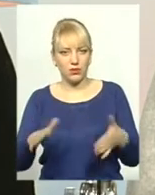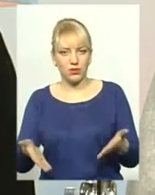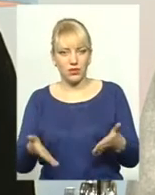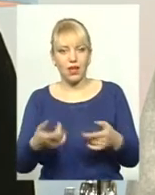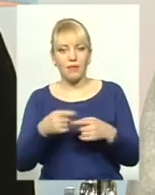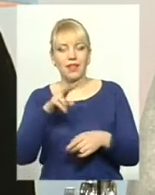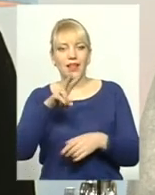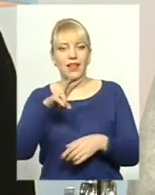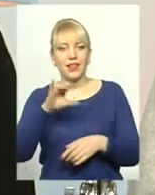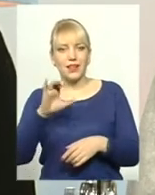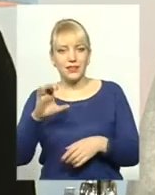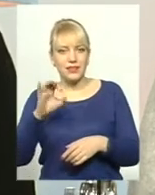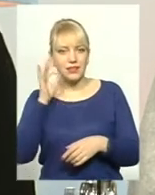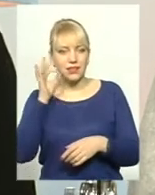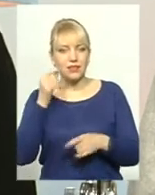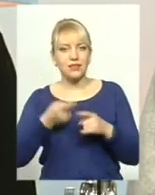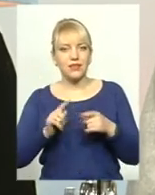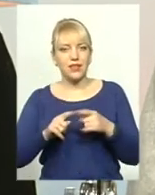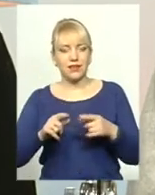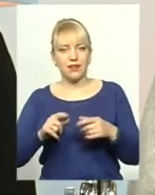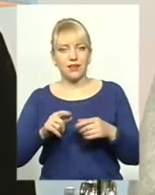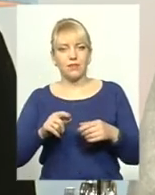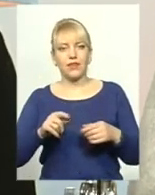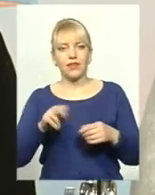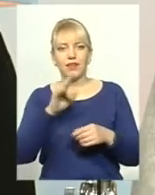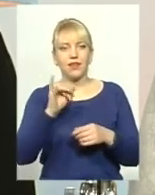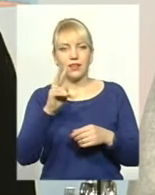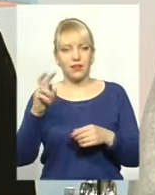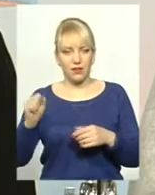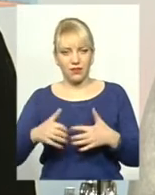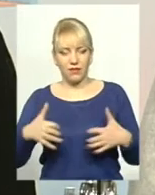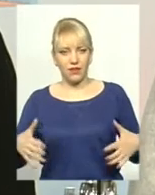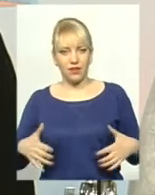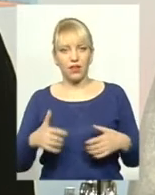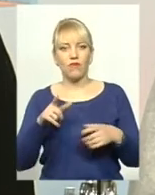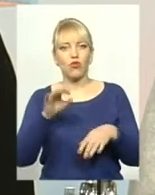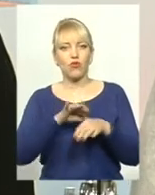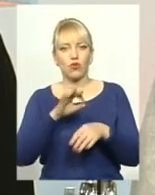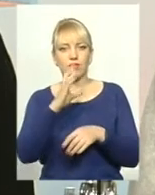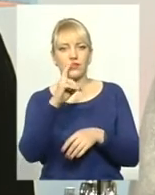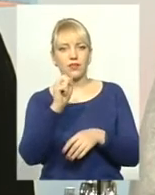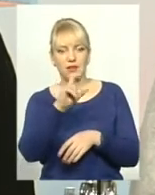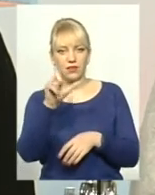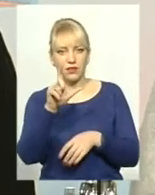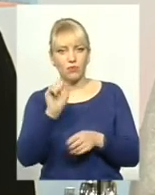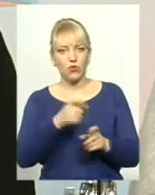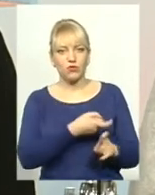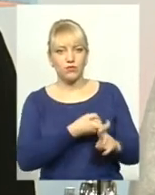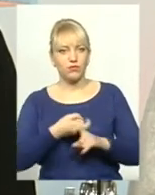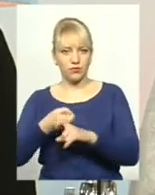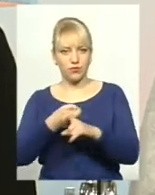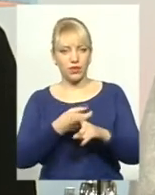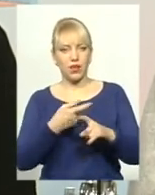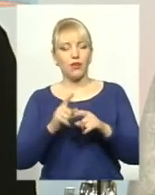дика тварина, яка може переносити сказку. Її общий притулок не можна садити ні в якому випадку. Тобто, це має бути карантин,